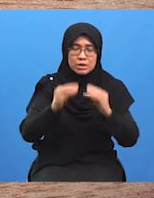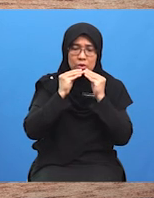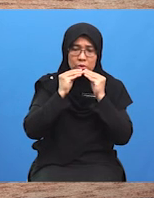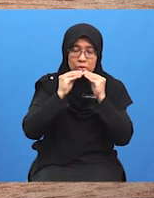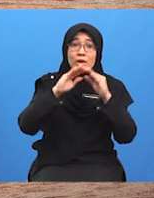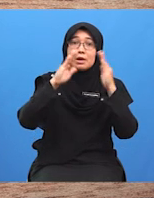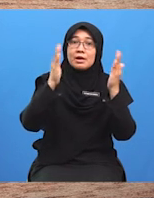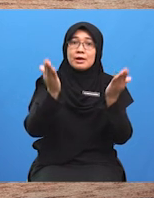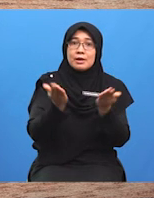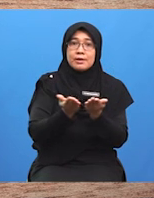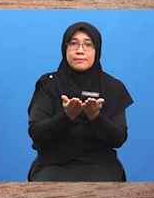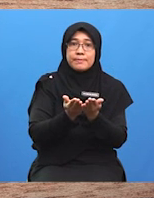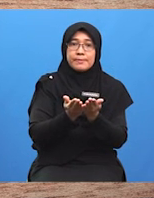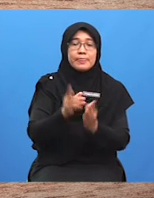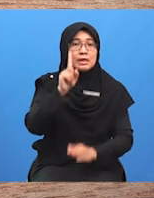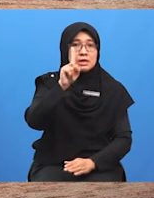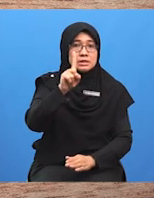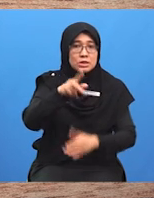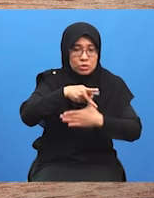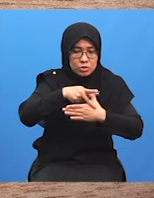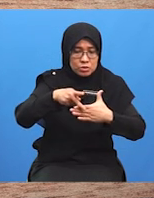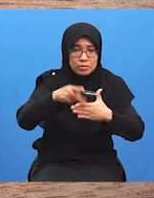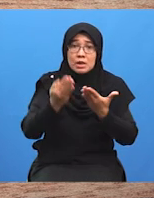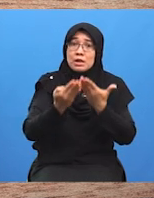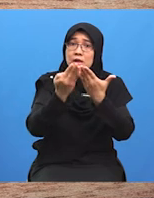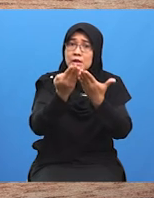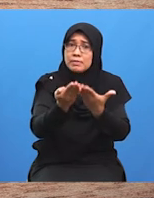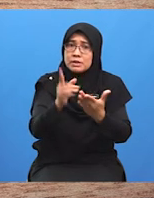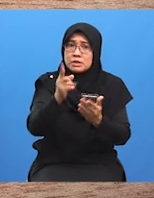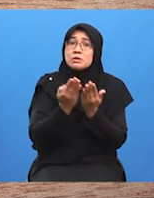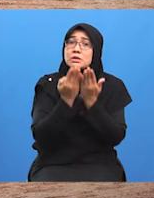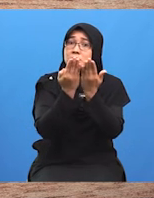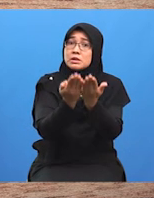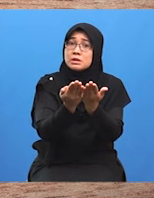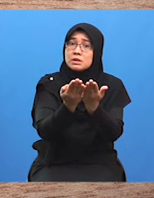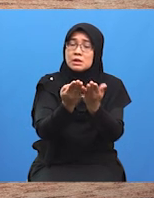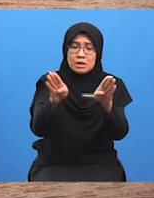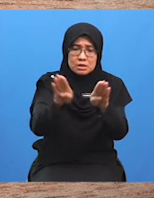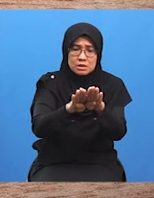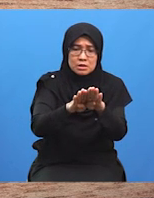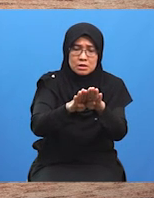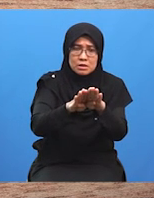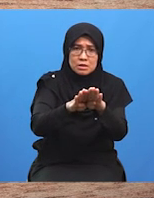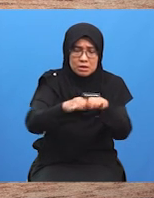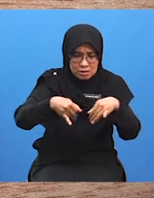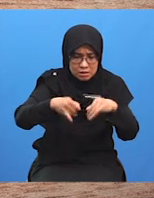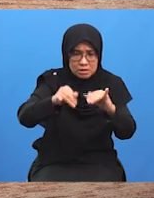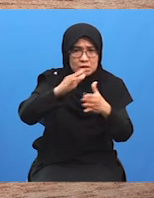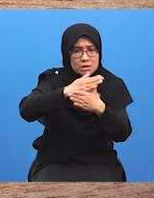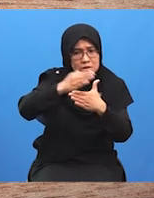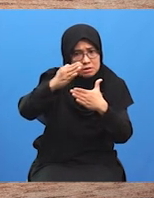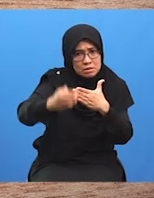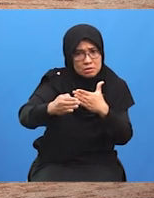Satu pihak mengemukakan satu cadangan Sebagai jalan penyelesaian terakhir